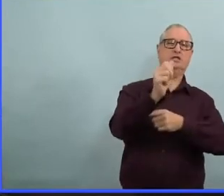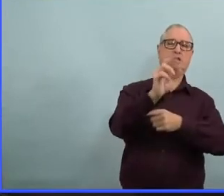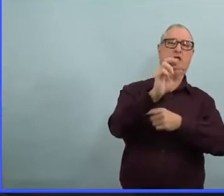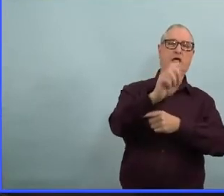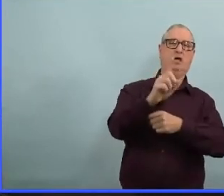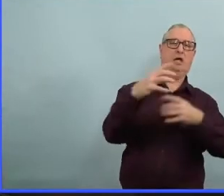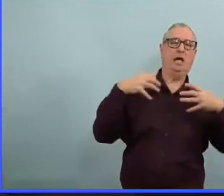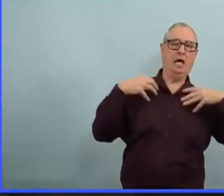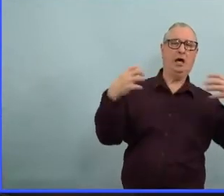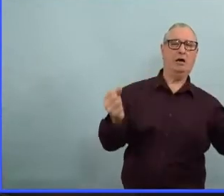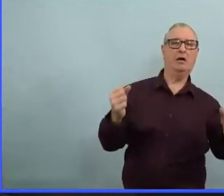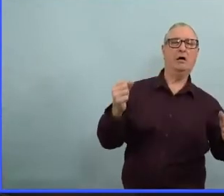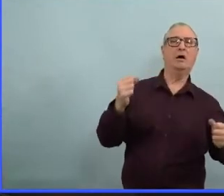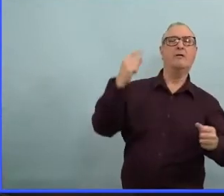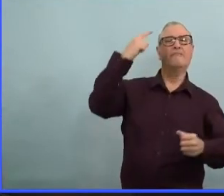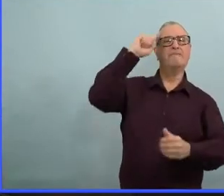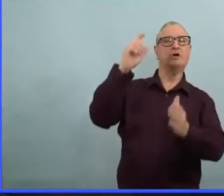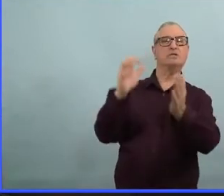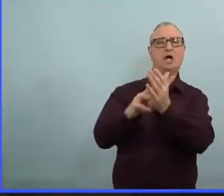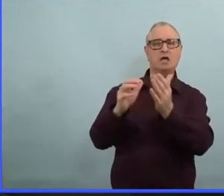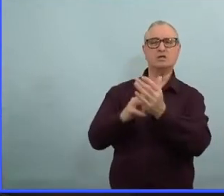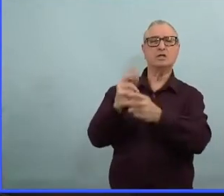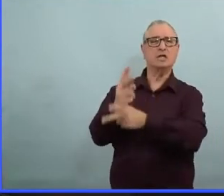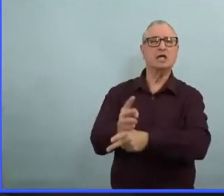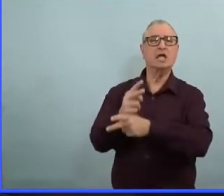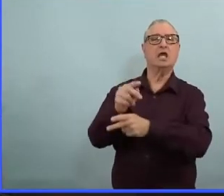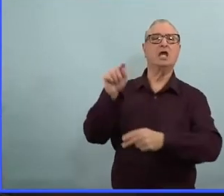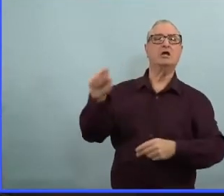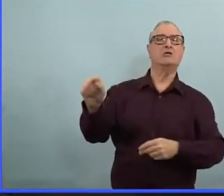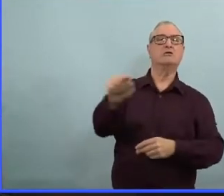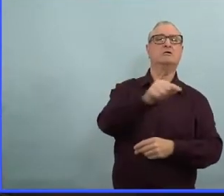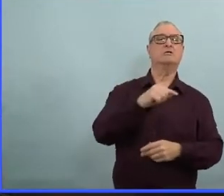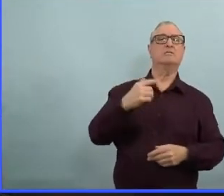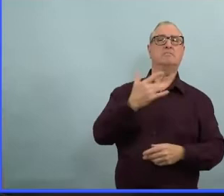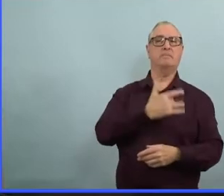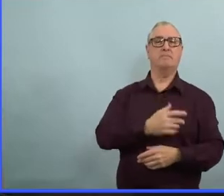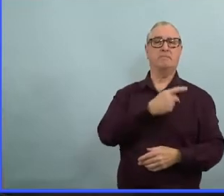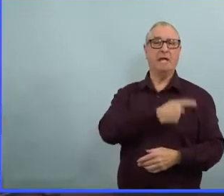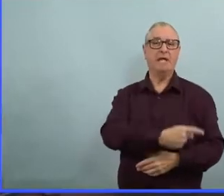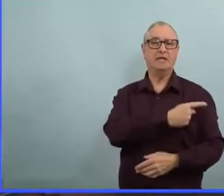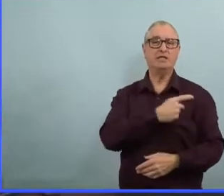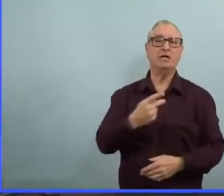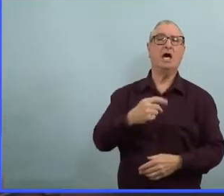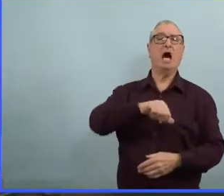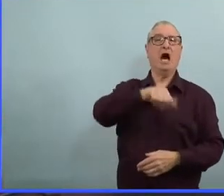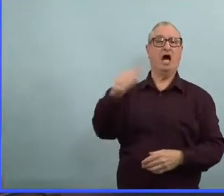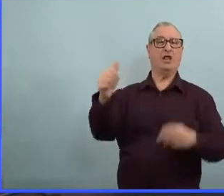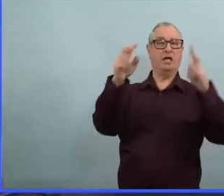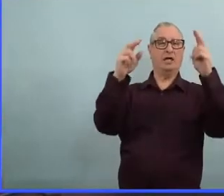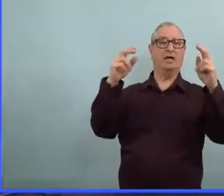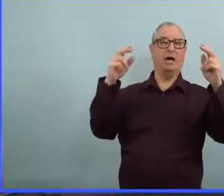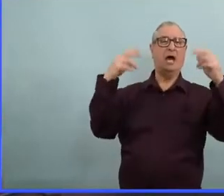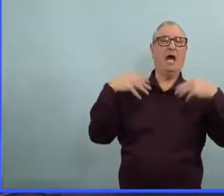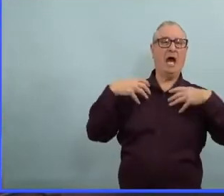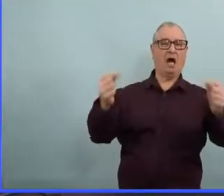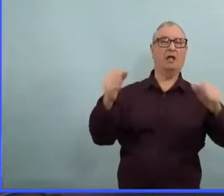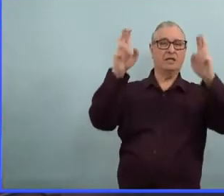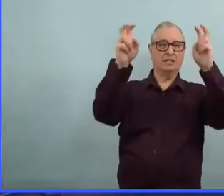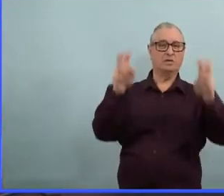médecins qui vous disent « Vraiment, on a encore beaucoup de difficultés dans le système de santé ».